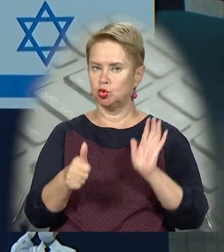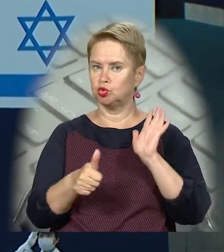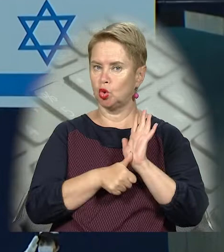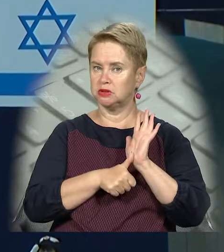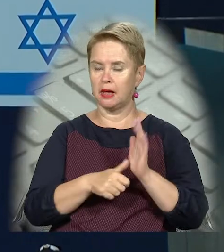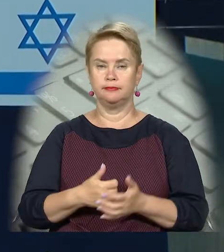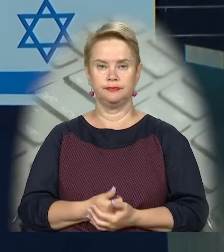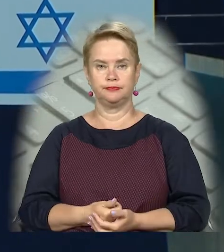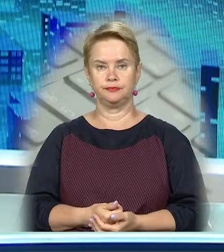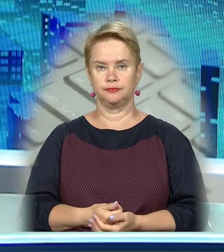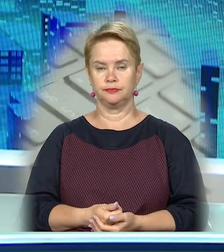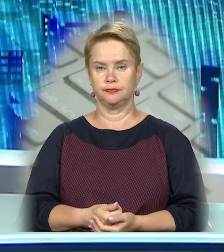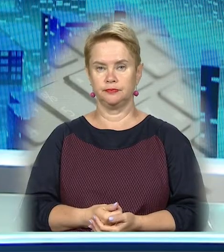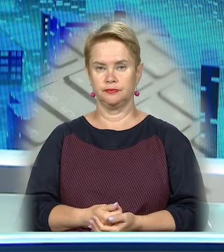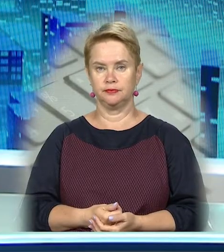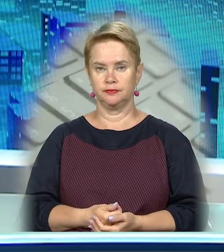шоста.